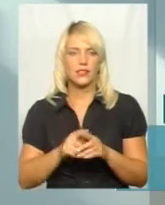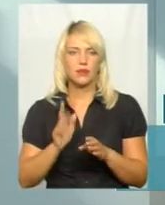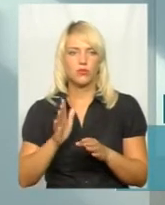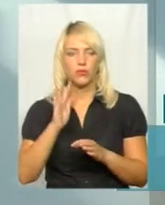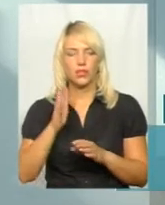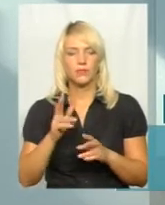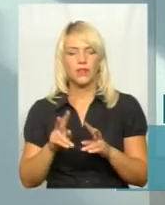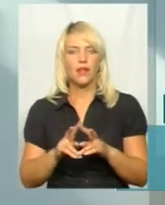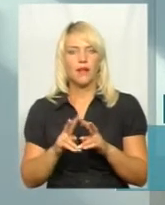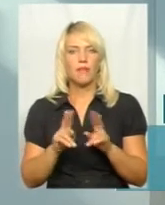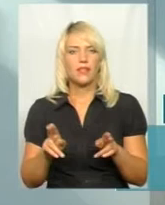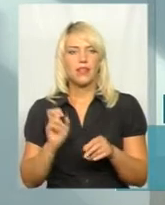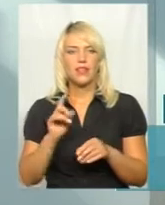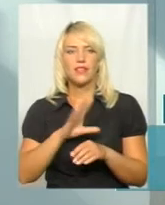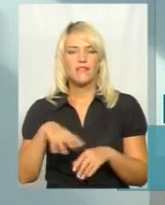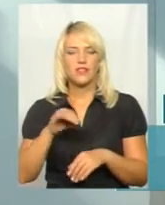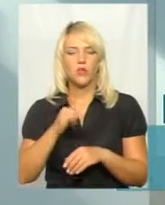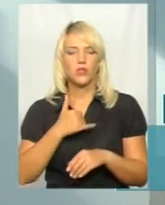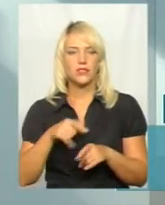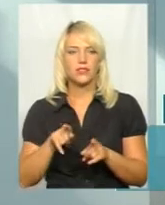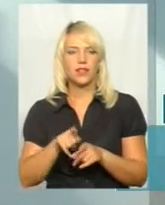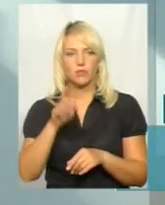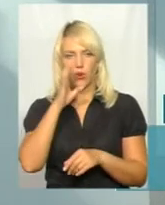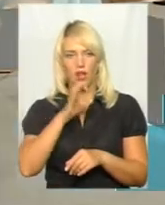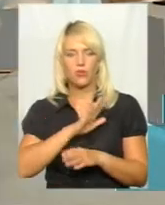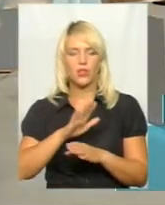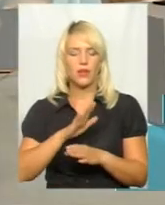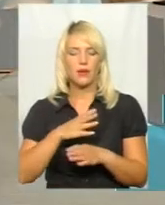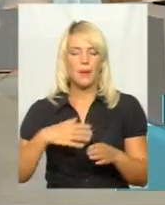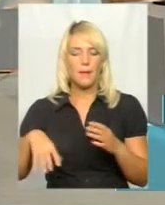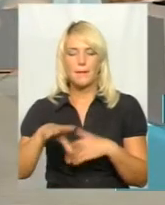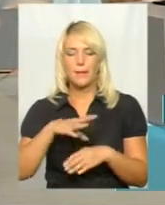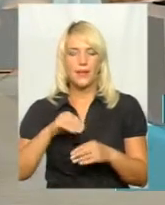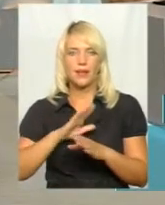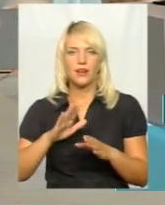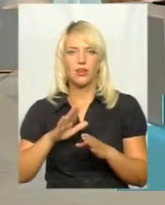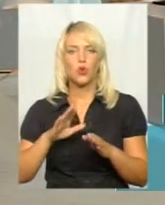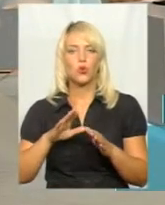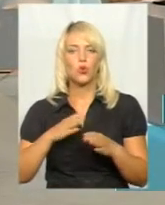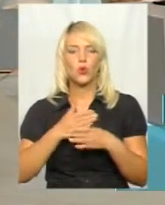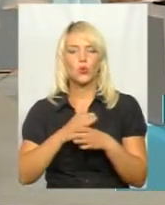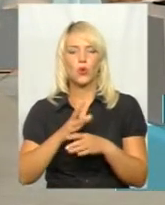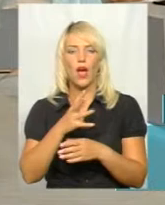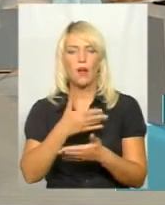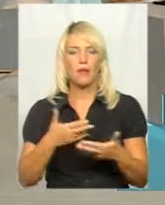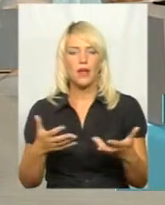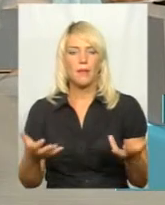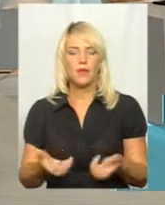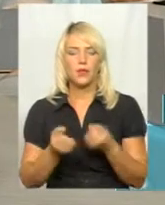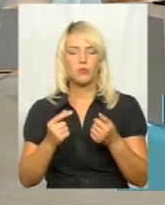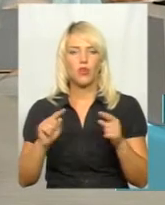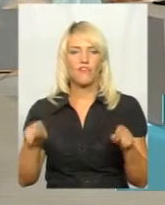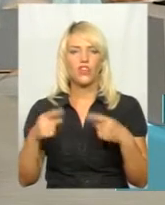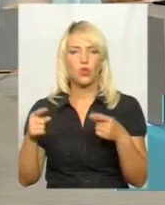метафора, що не все в нас так погано, ми не руйнуємо, ми підтримуємо і відновлюємо те, що маємо. Так що це